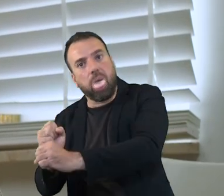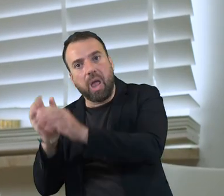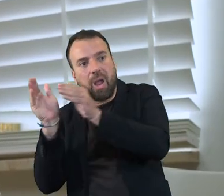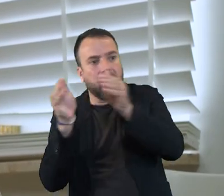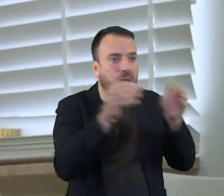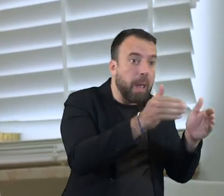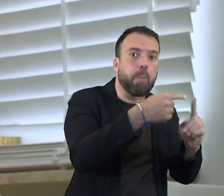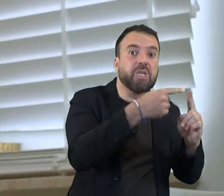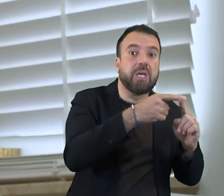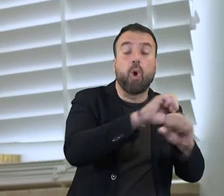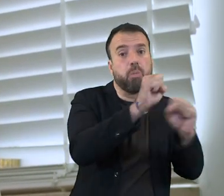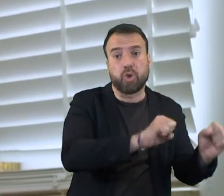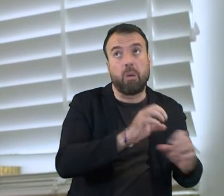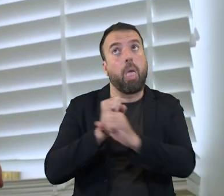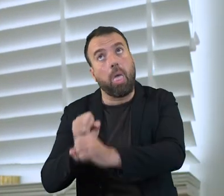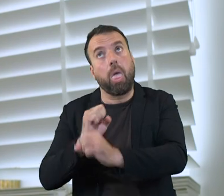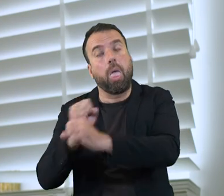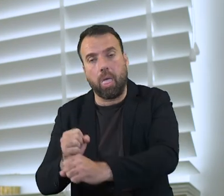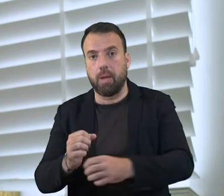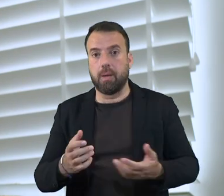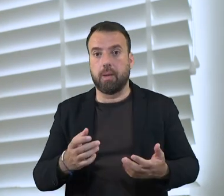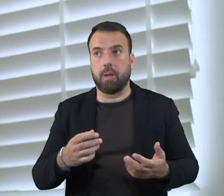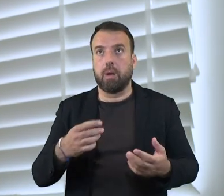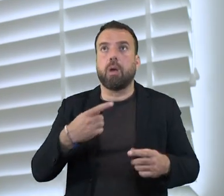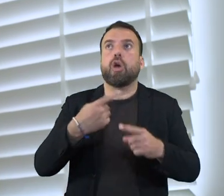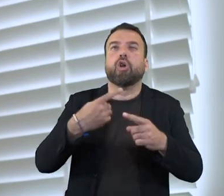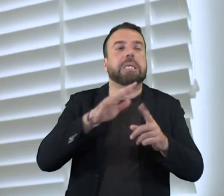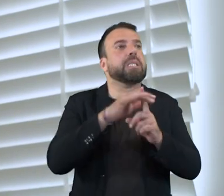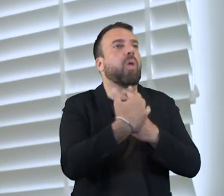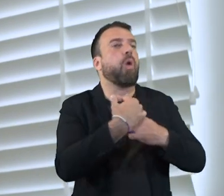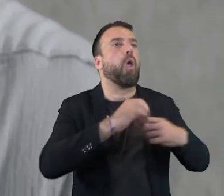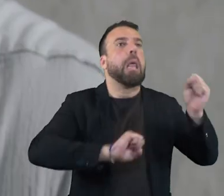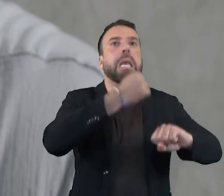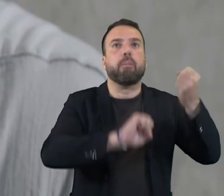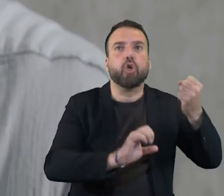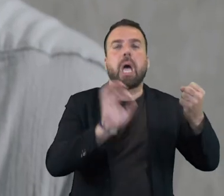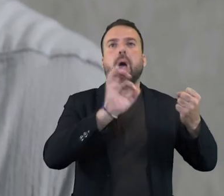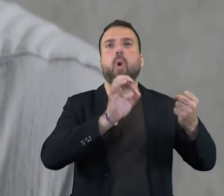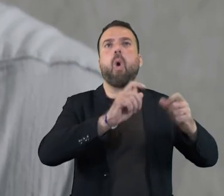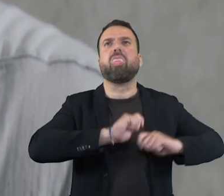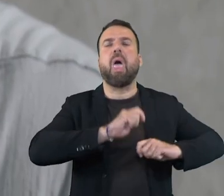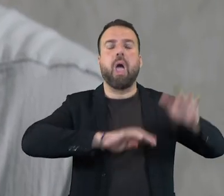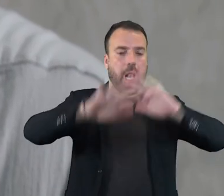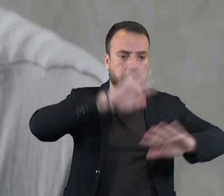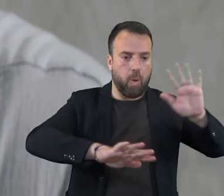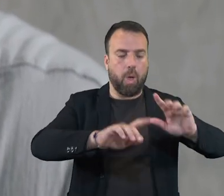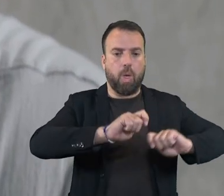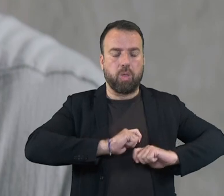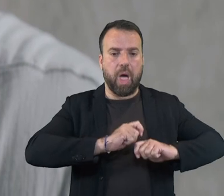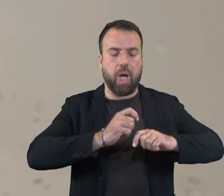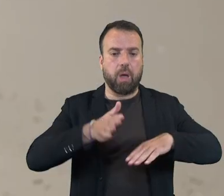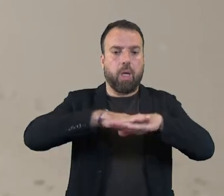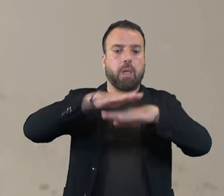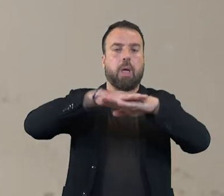positius. No alimenteu situacions que us posin nerviosos, que us carreguin o us atabalin. Es